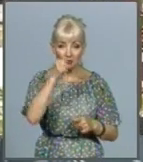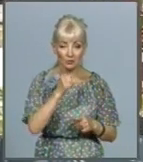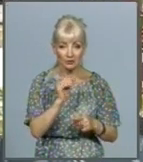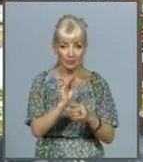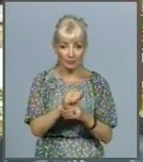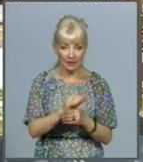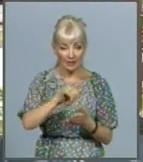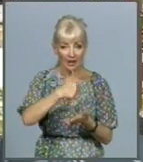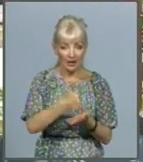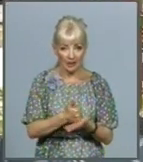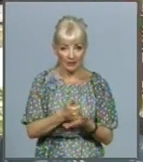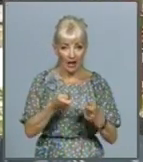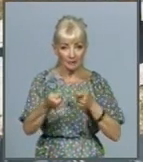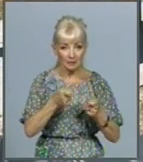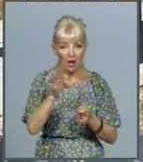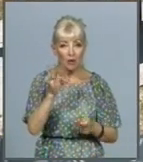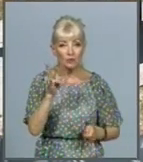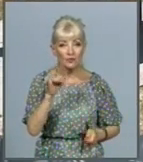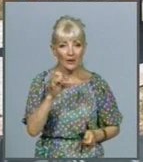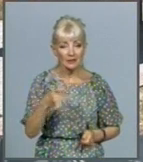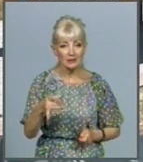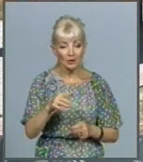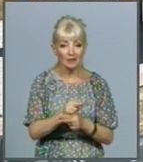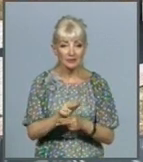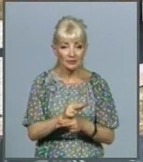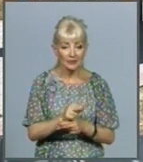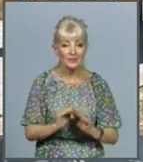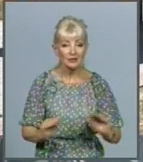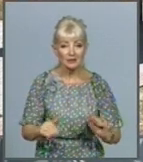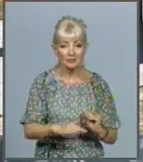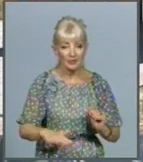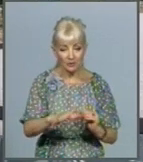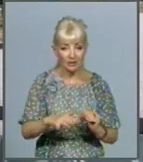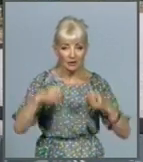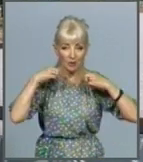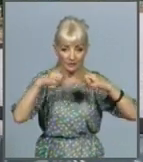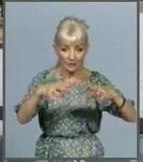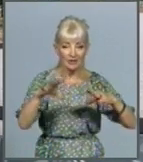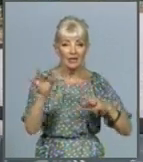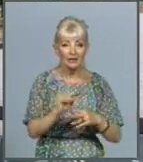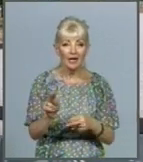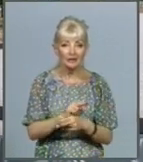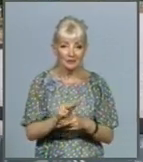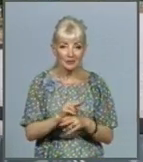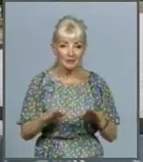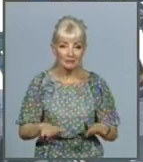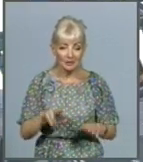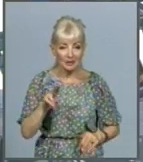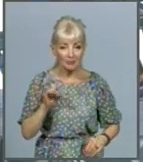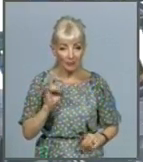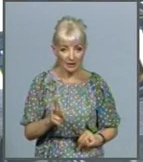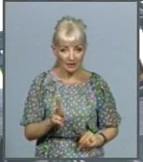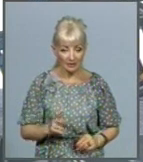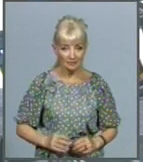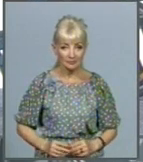'янського району, відремонтовані дитячі майданчики, зроблене освітлення та реконструйований місцевий парк. Марія Соловйова, Олександр